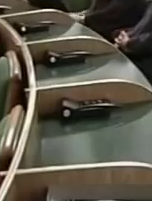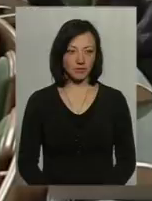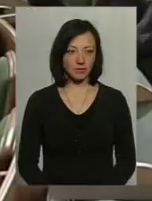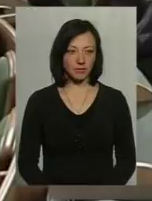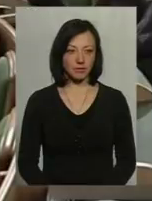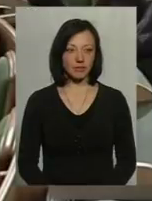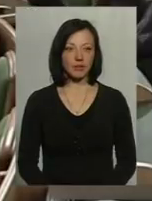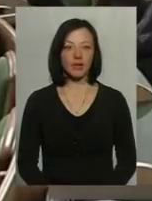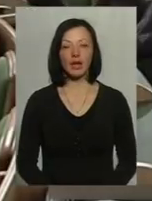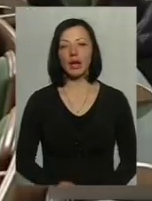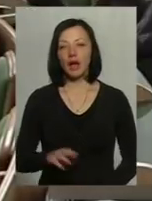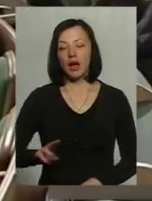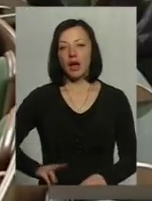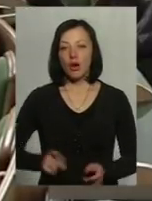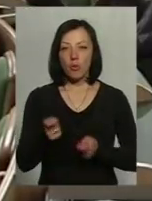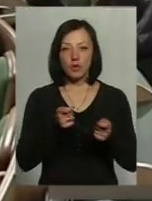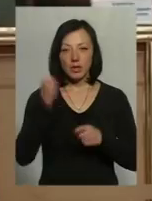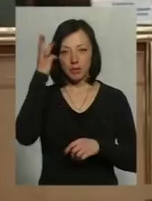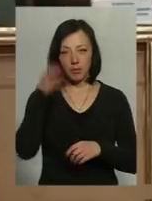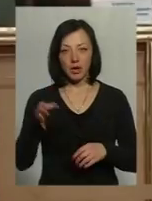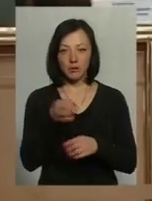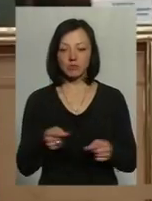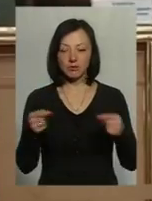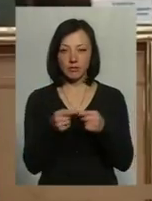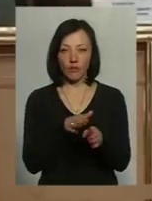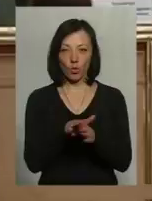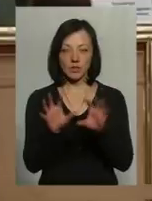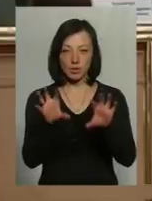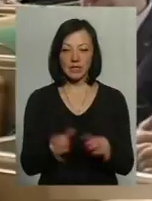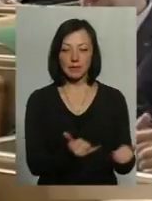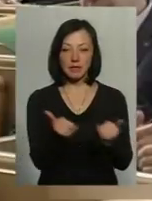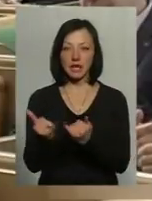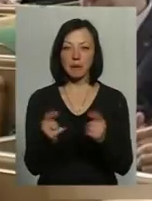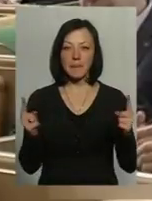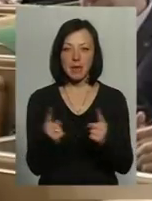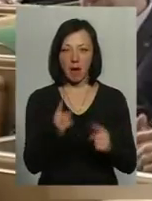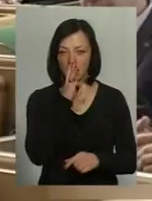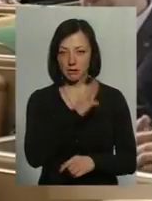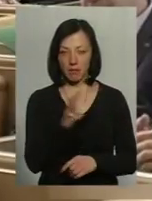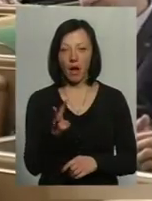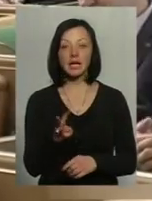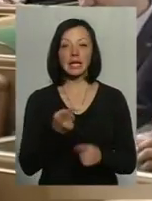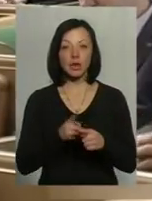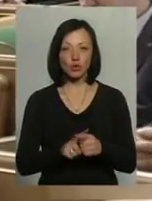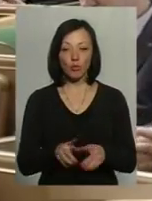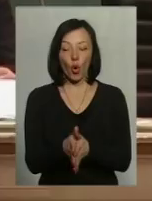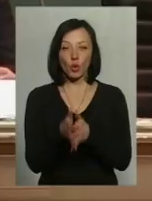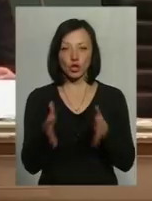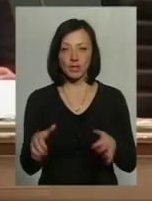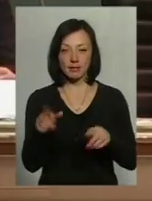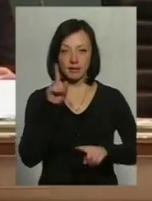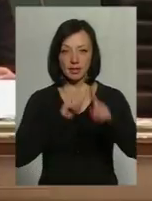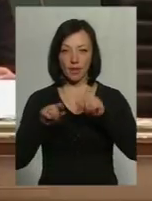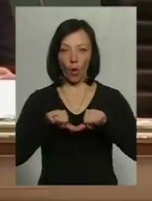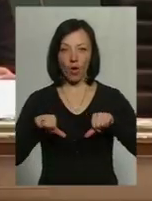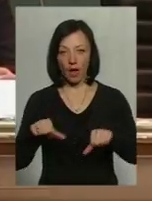Роботодавці Хмельниччини мають неухильно виконувати законодавство щодо забезпечення мінімальної заробітної плати. На цьому під час розширеного засідання